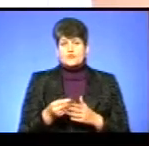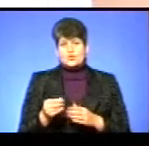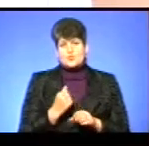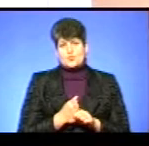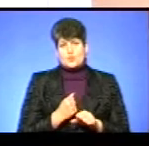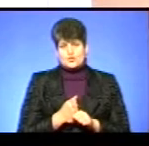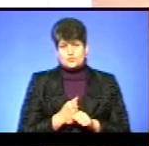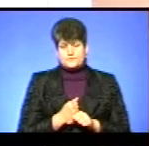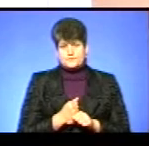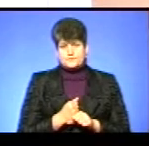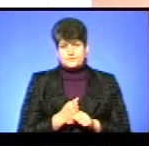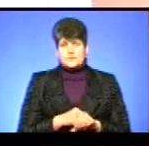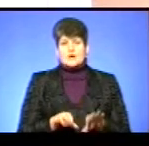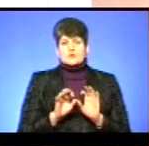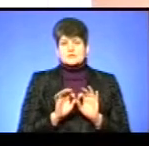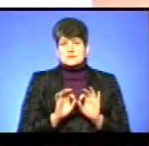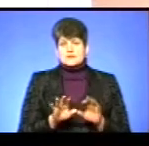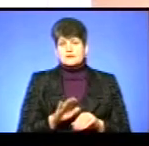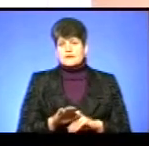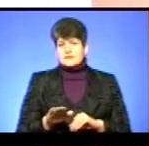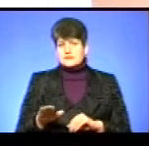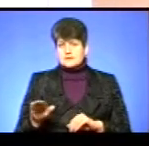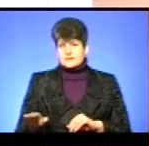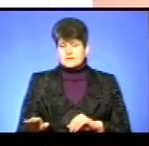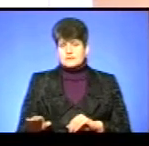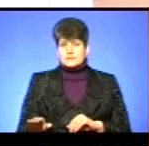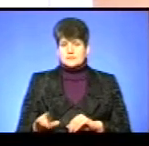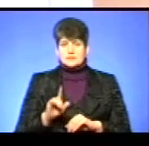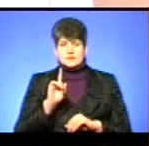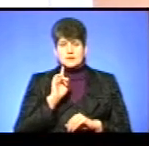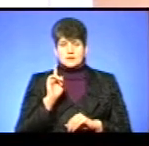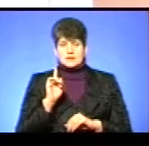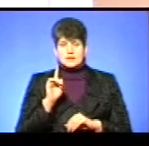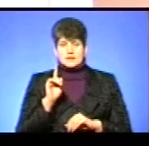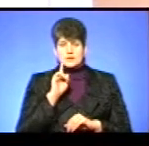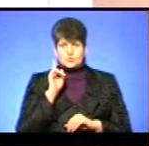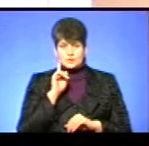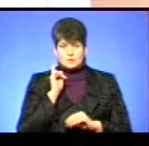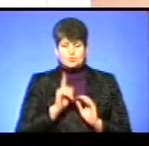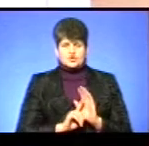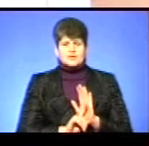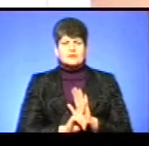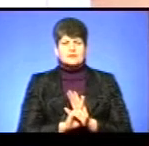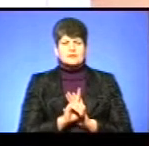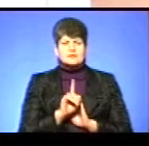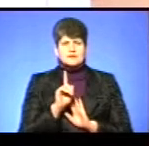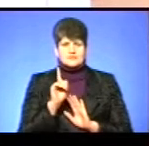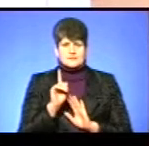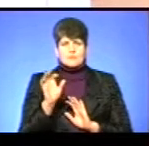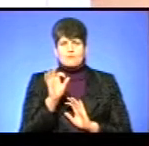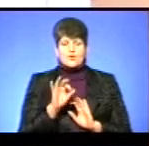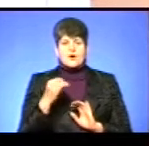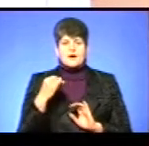Розказати дітям, юним-юним початківцям про ІТ,